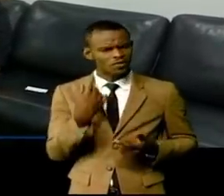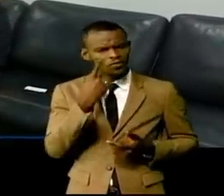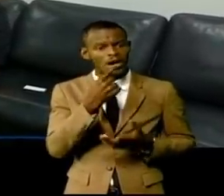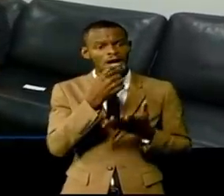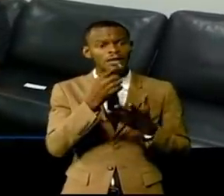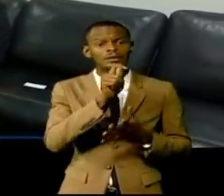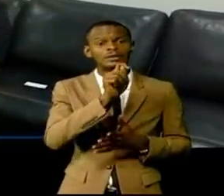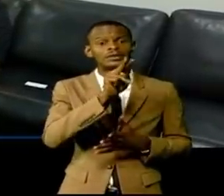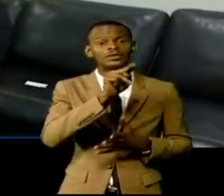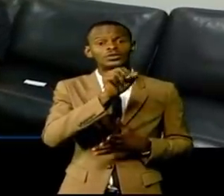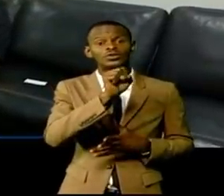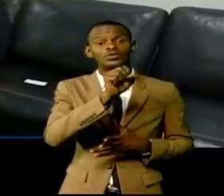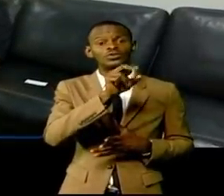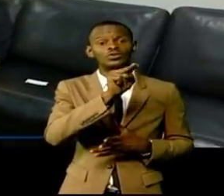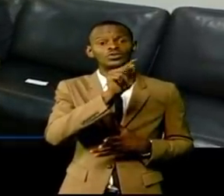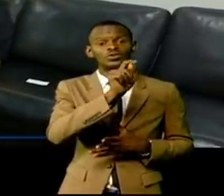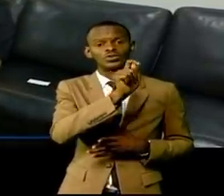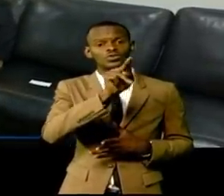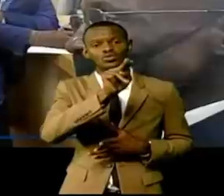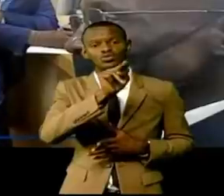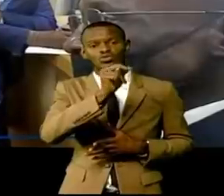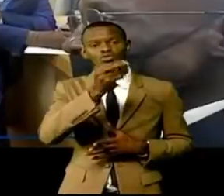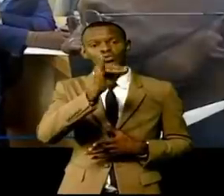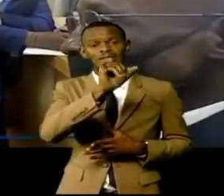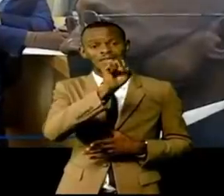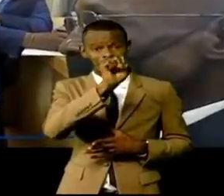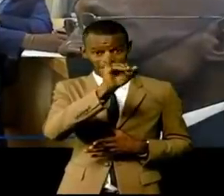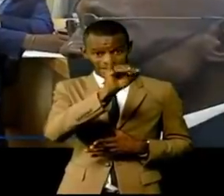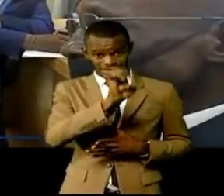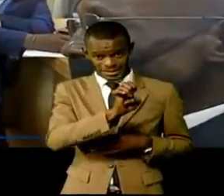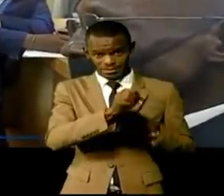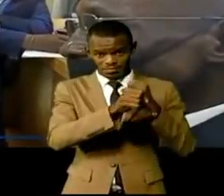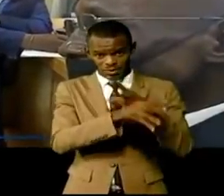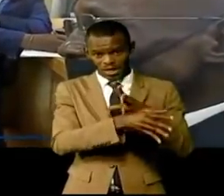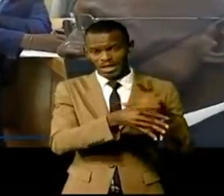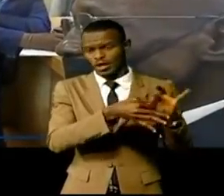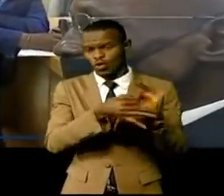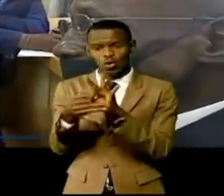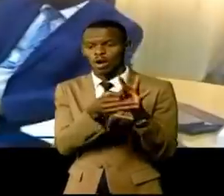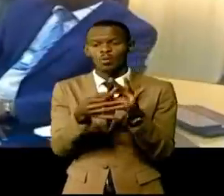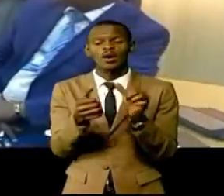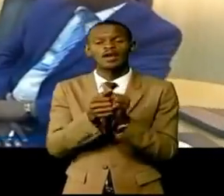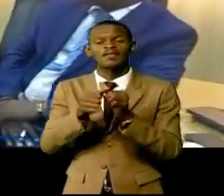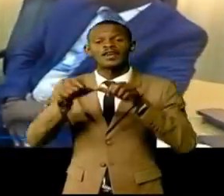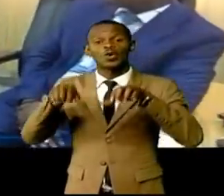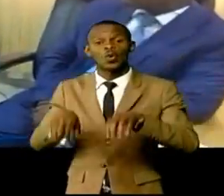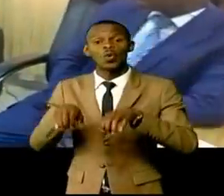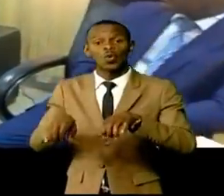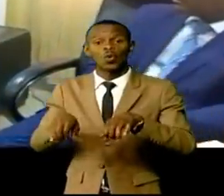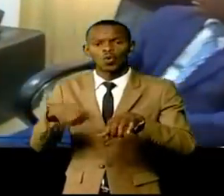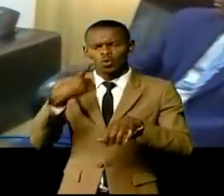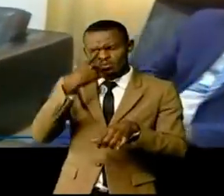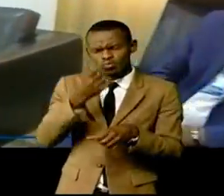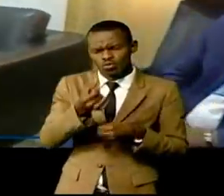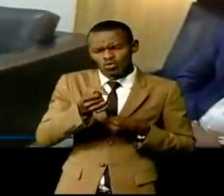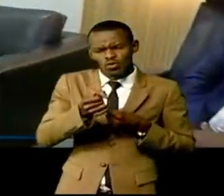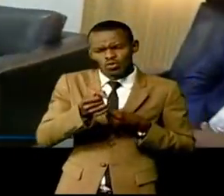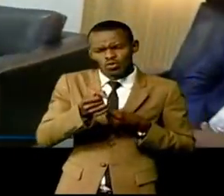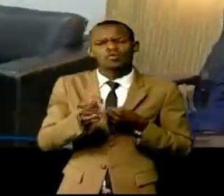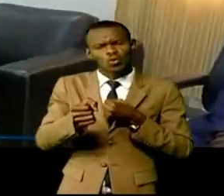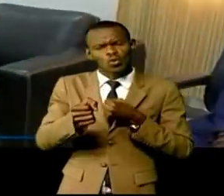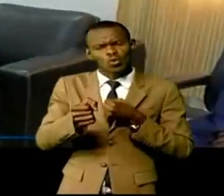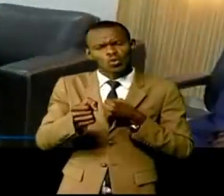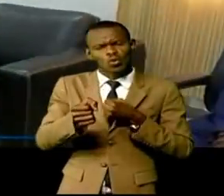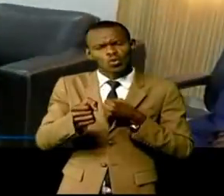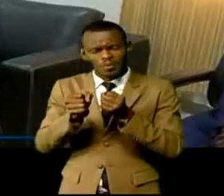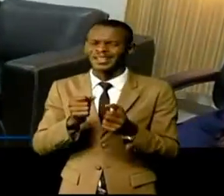à travailler d'arrache-pied aux côtés du gouvernement de la RDC pour lutter contre la précarité de personnes vulnérables. Le tableau peut paraître